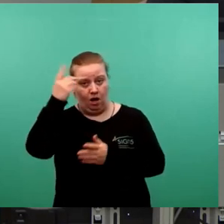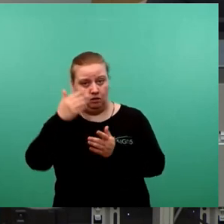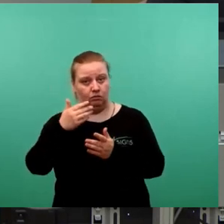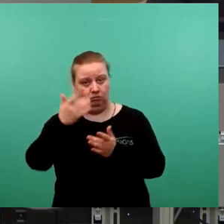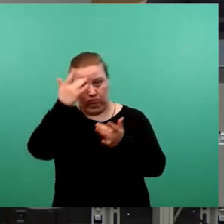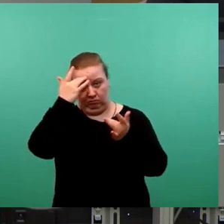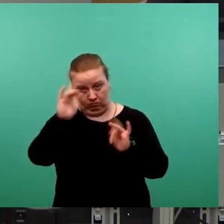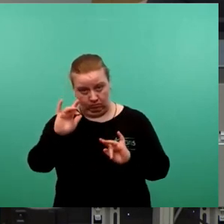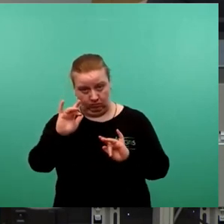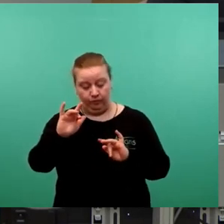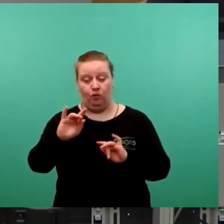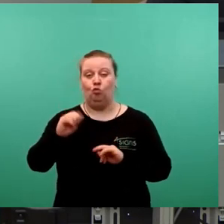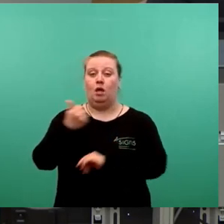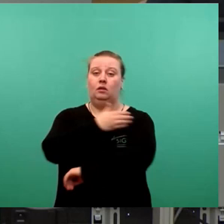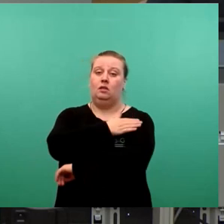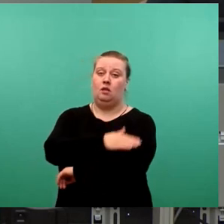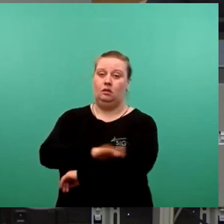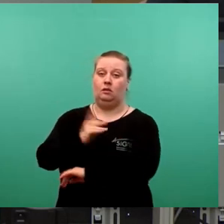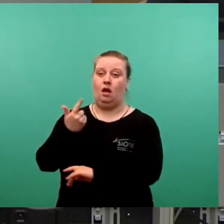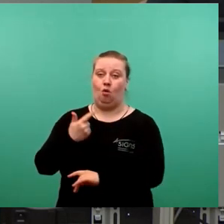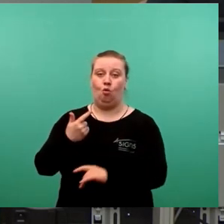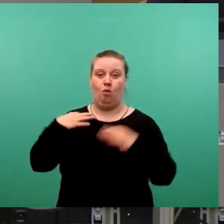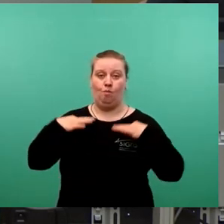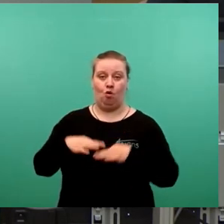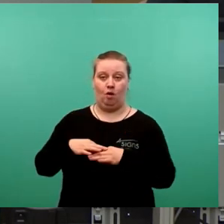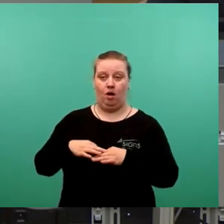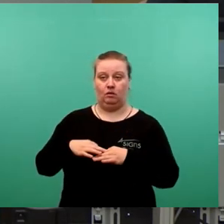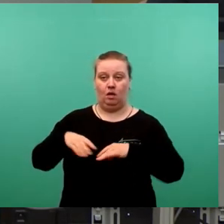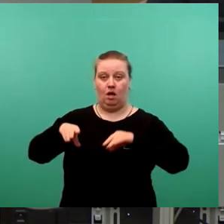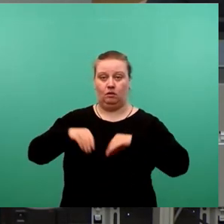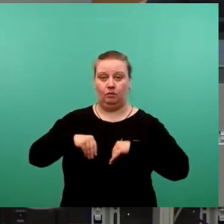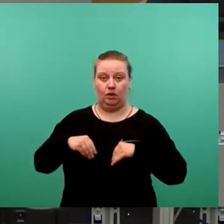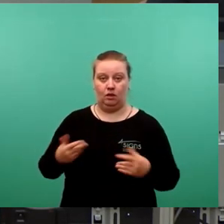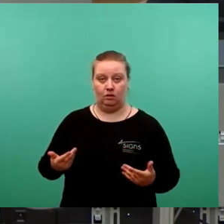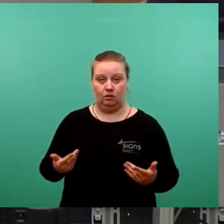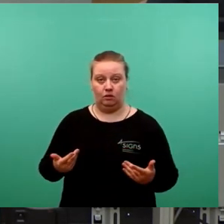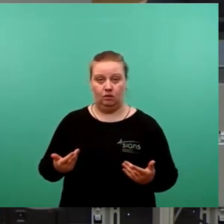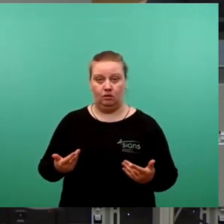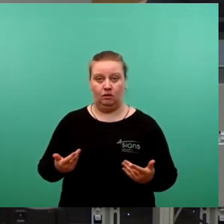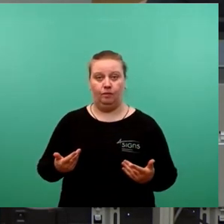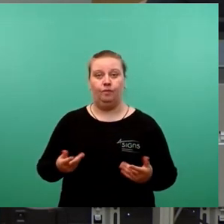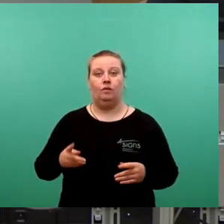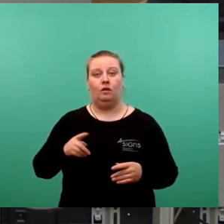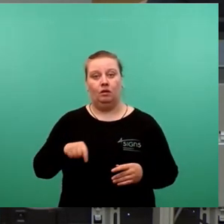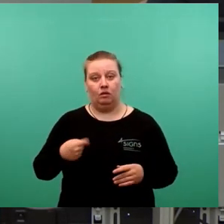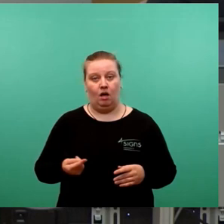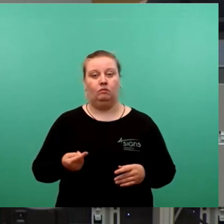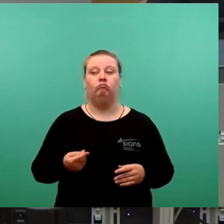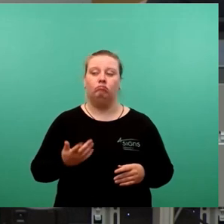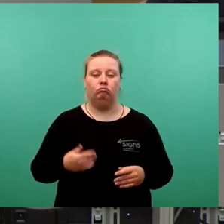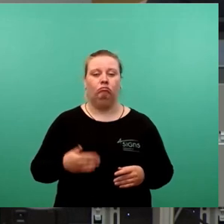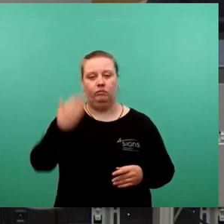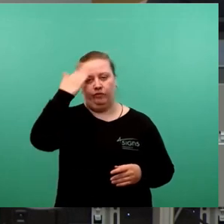hätte und andererseits die Zustimmung des Oberbürgermeisters erhalten hatte, wurden externe Moderatoren